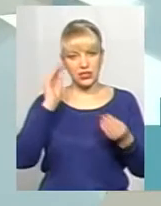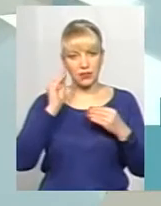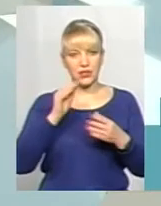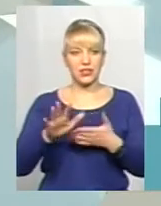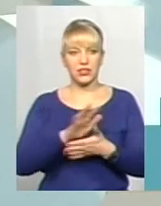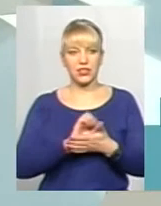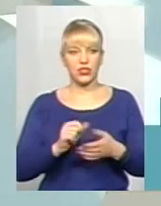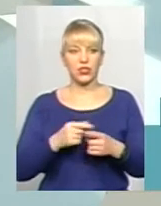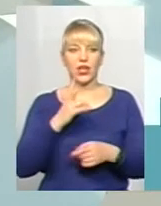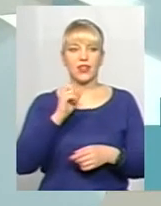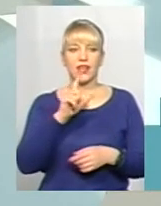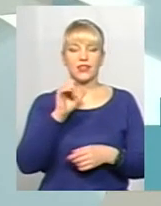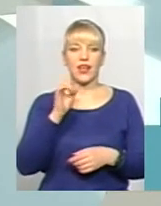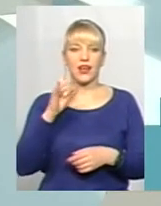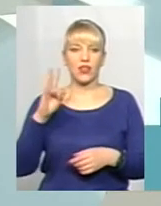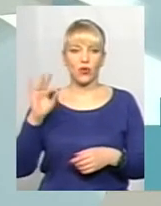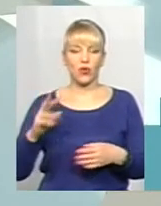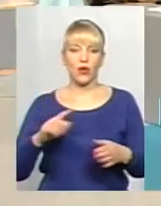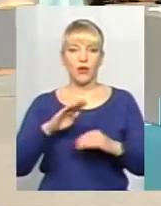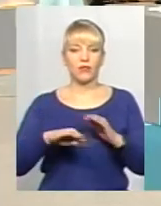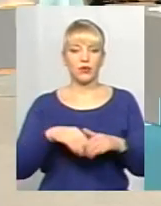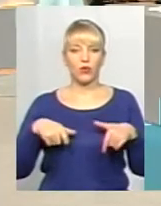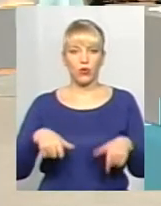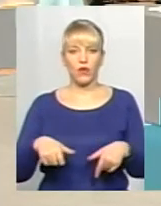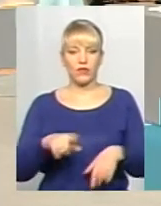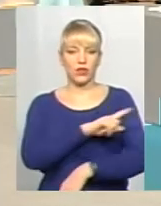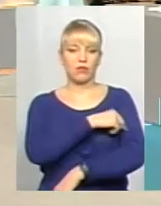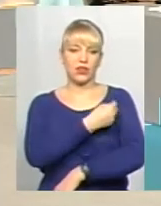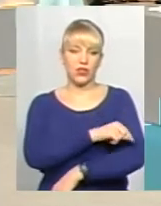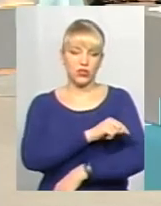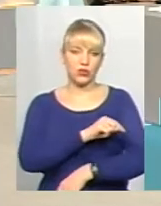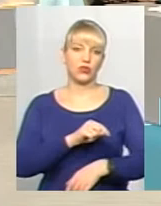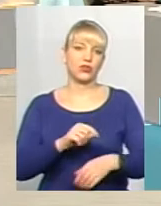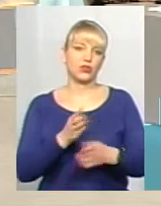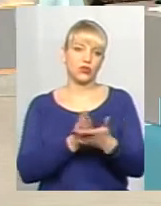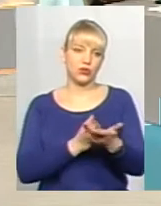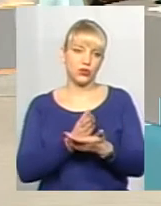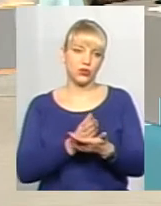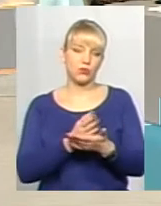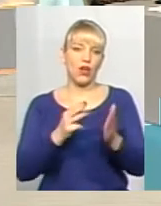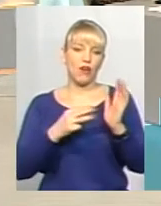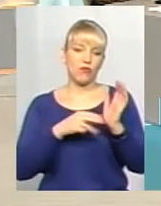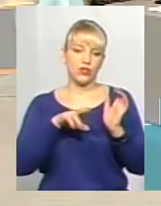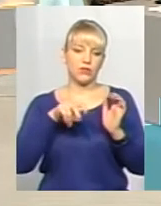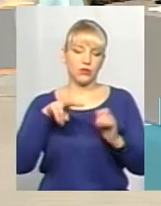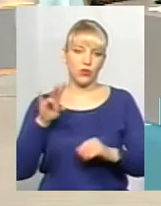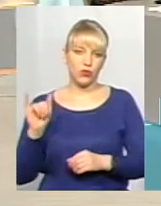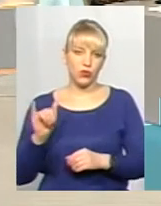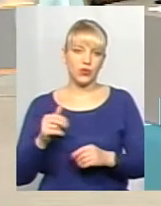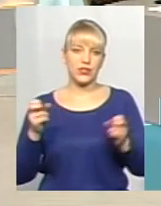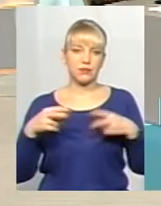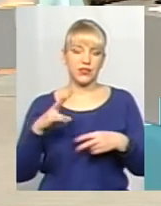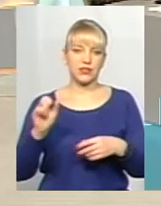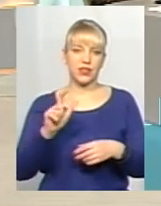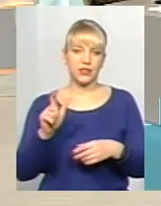Назаренко. Доброго дня. Добрий день. Підполковник медичної служби 8-го полку спецпризначення. Рада вас сьогодні вітати у цій студії. І